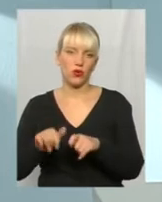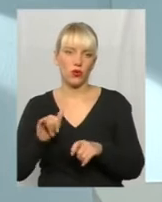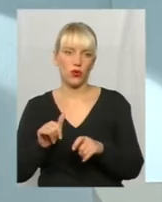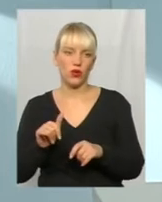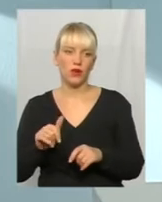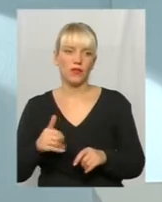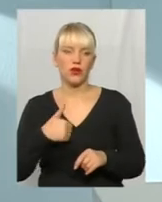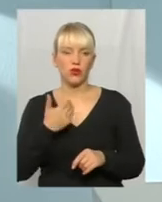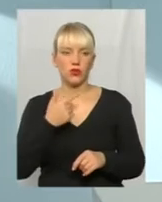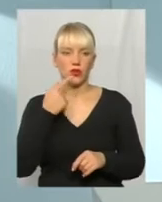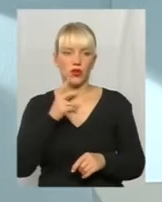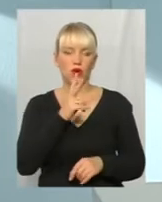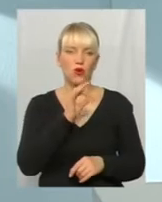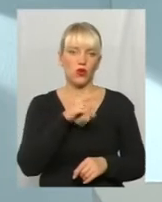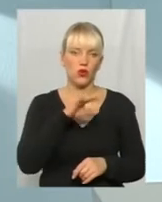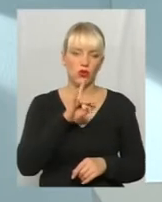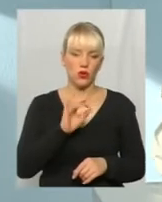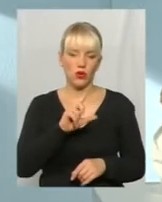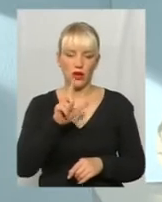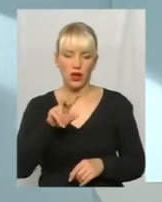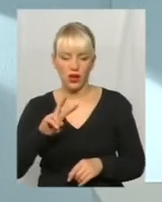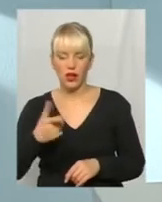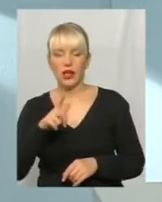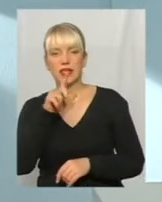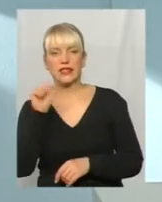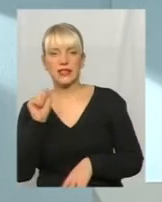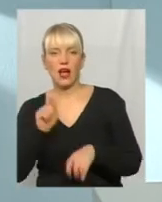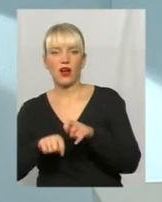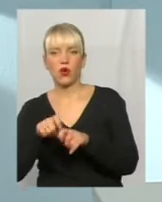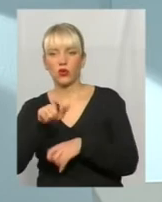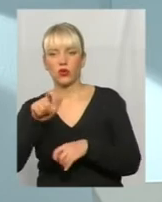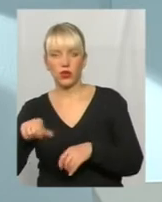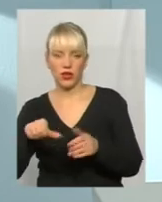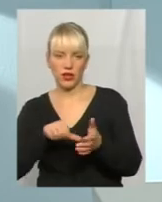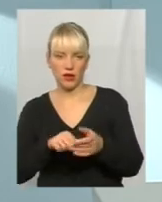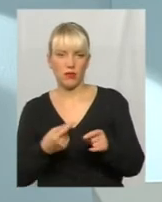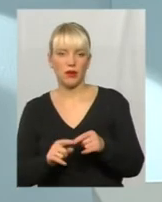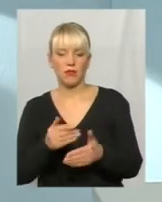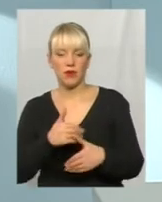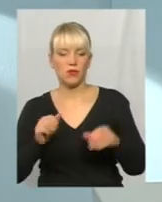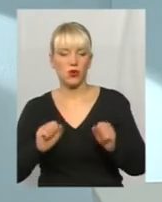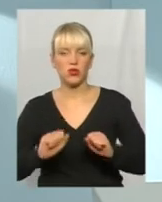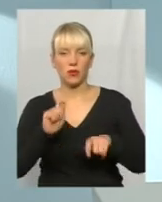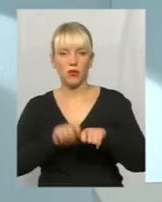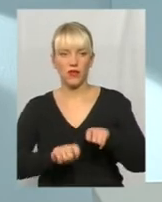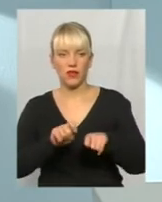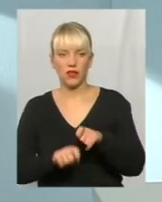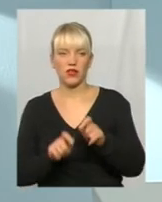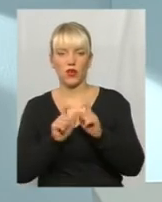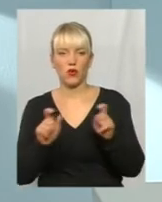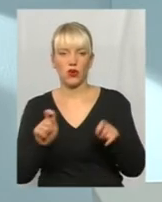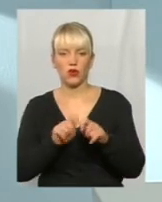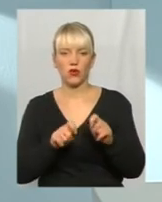підкреслити. Контроль за контролерами присутній. Ми можемо перевірити орган контролю